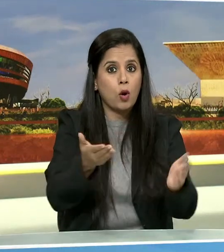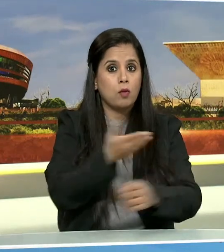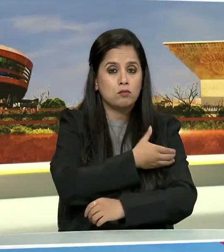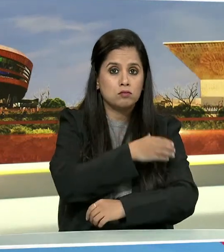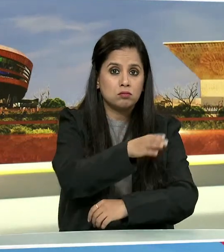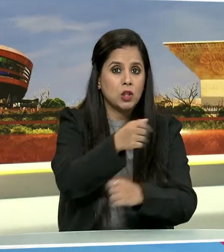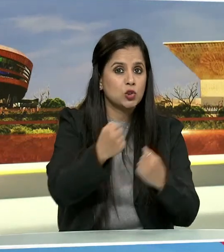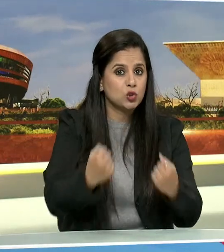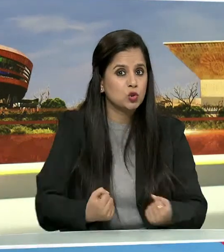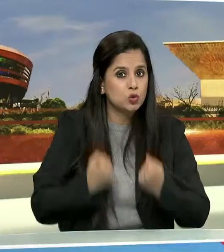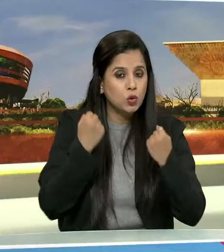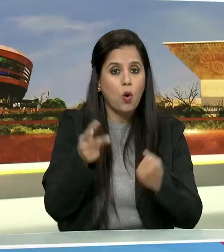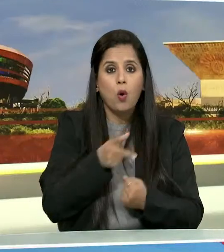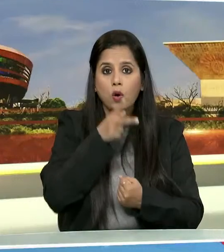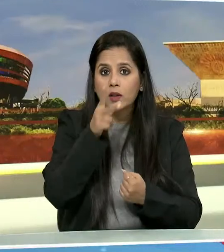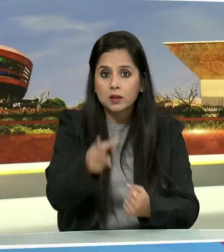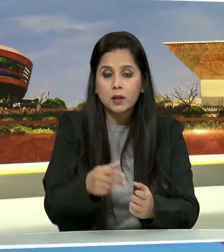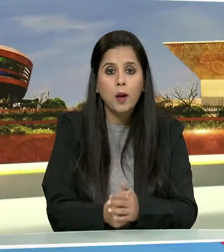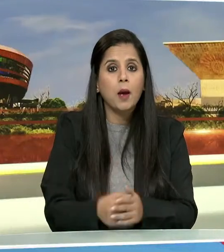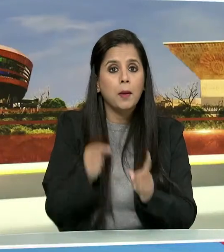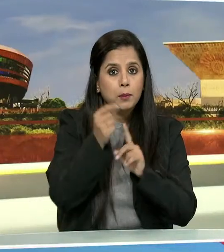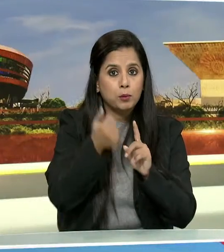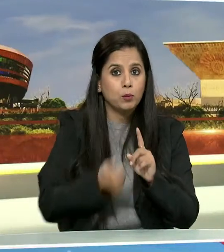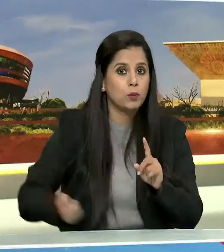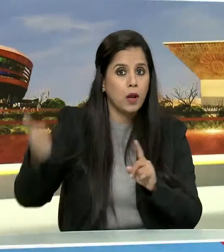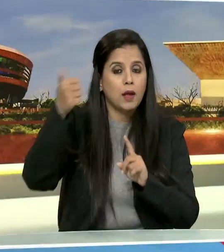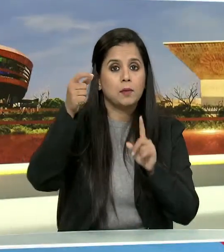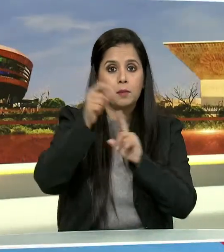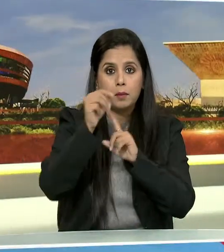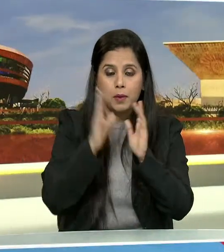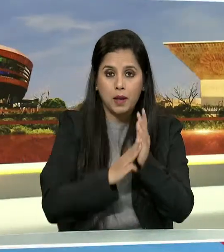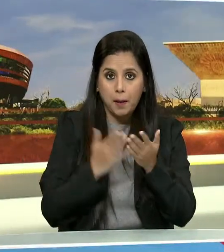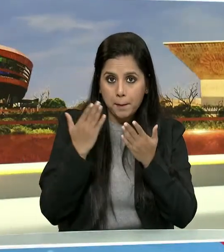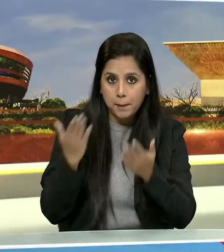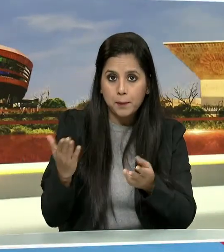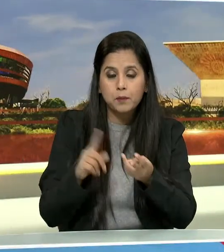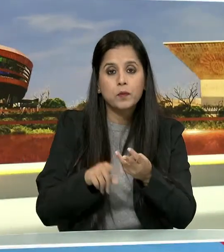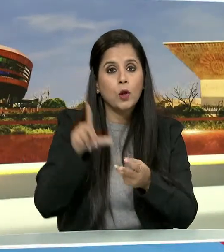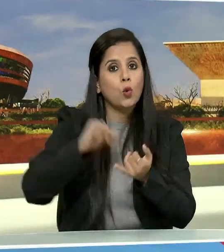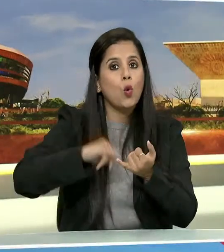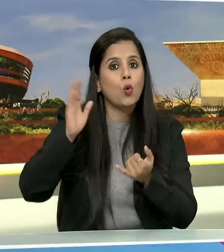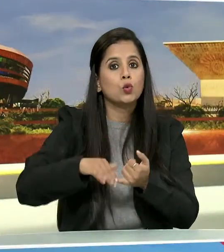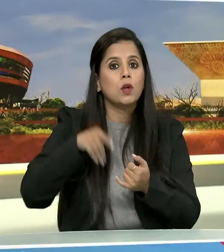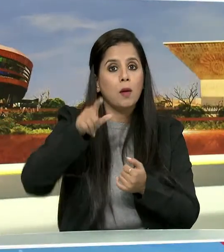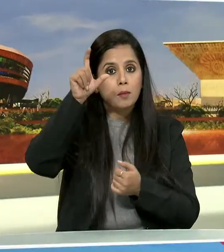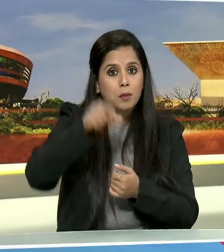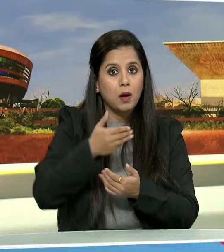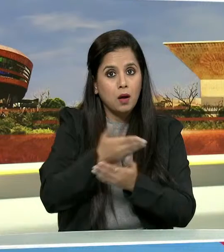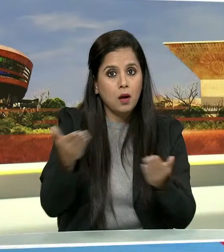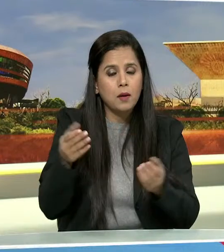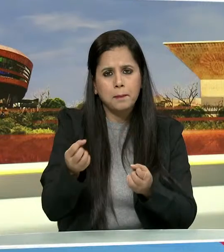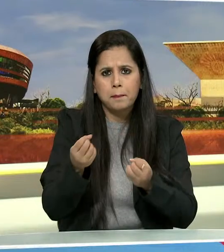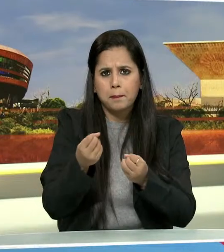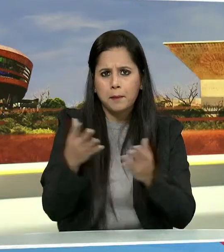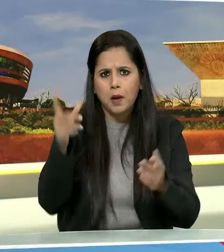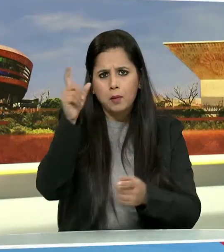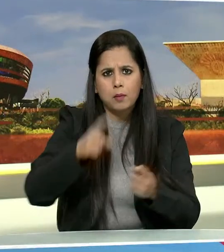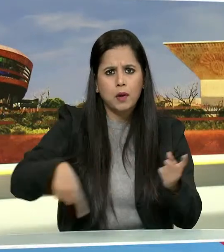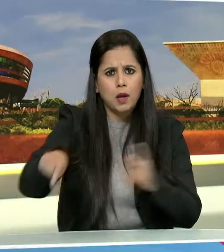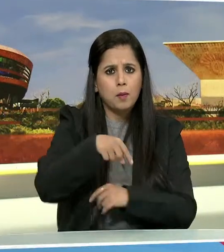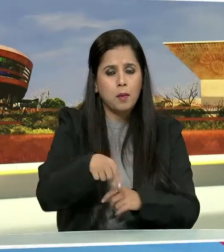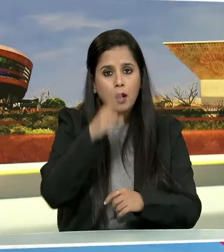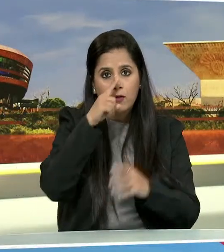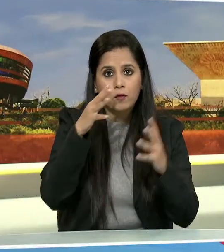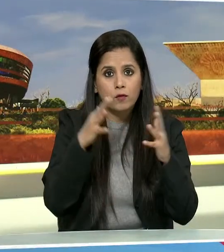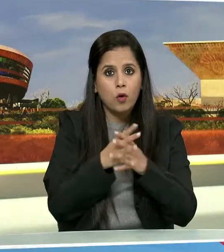जिक्र करते हुए कहा राश्पती, प्रधान मंत्री और लोगसभा अध्यक्ष सहित अन्य पदो